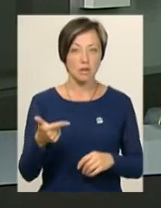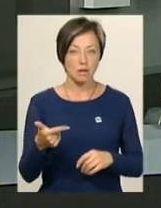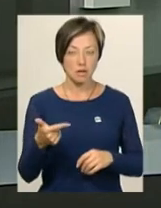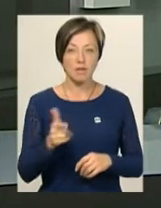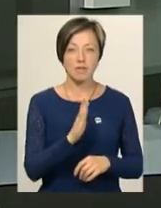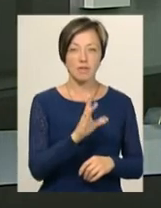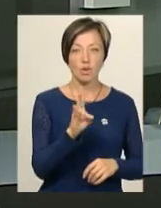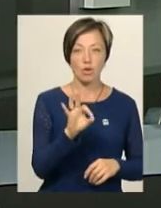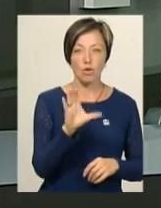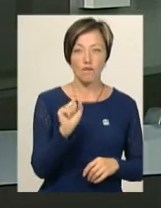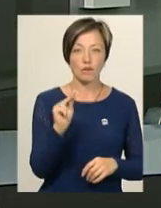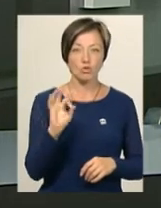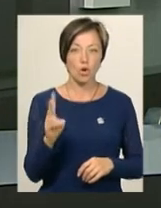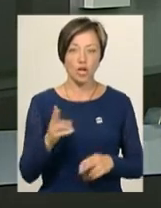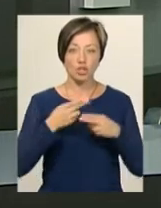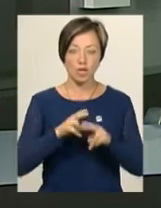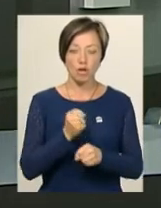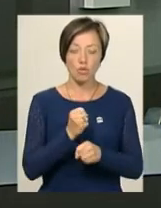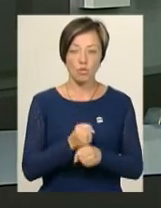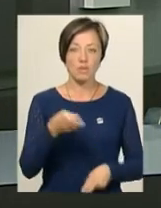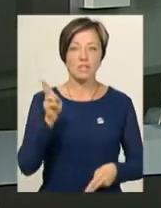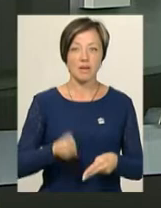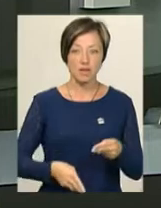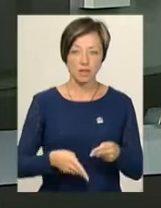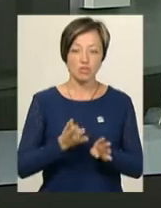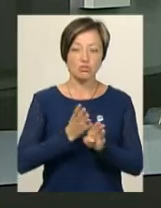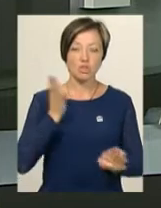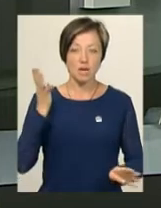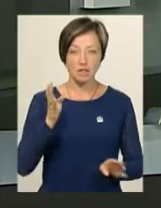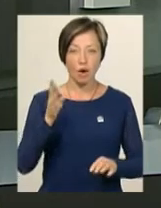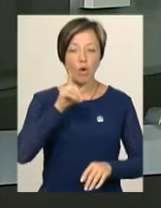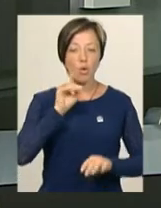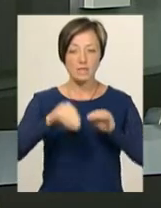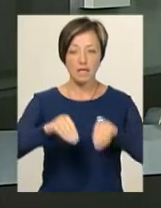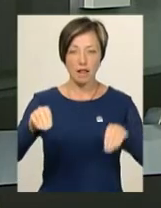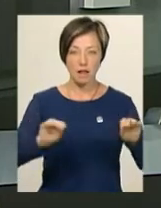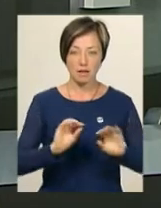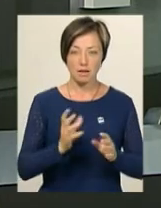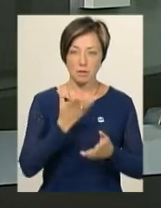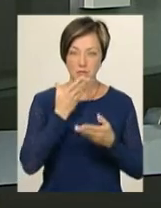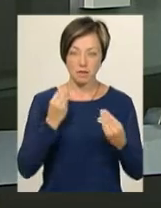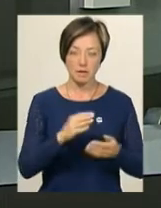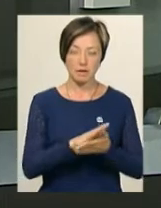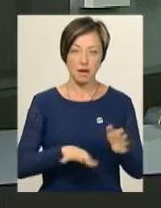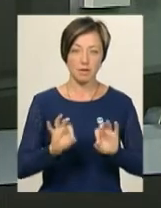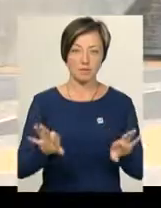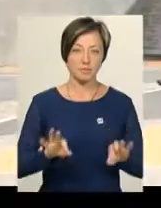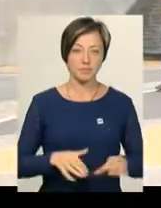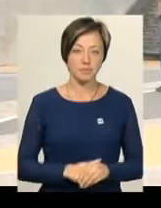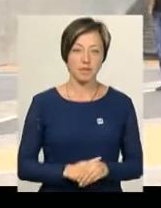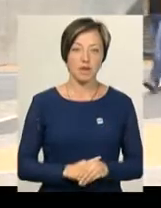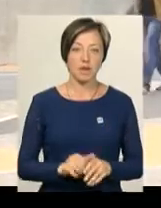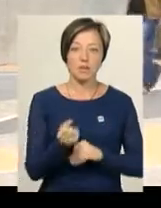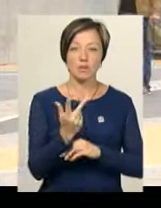господарства Василь Новачок. Інженерні роботи тут завершені, черга – за озелененням. Тему продовжить Ярослава Антошевська. О